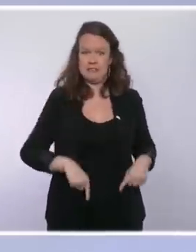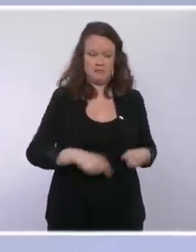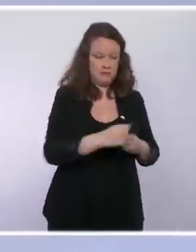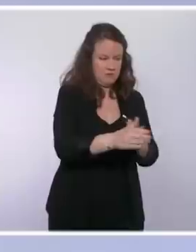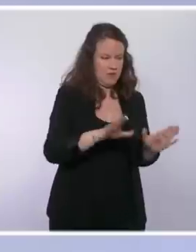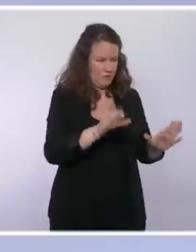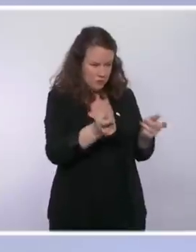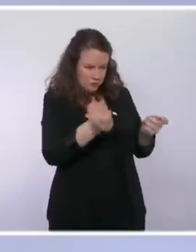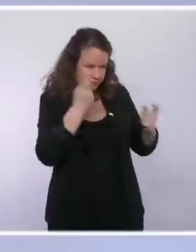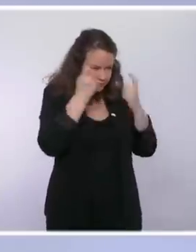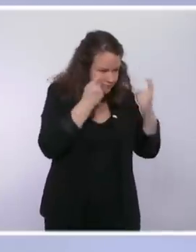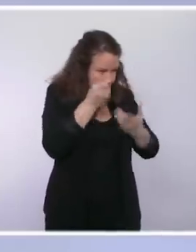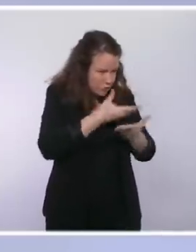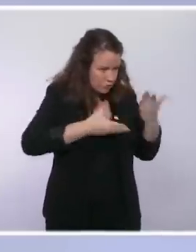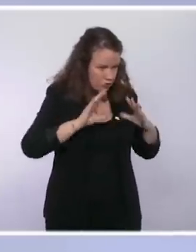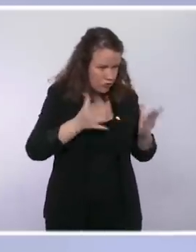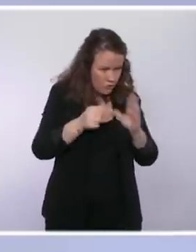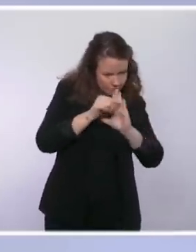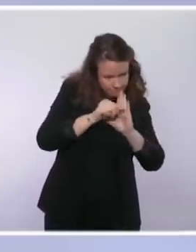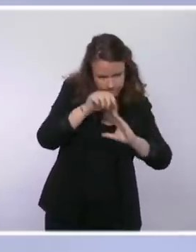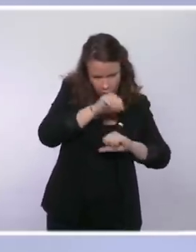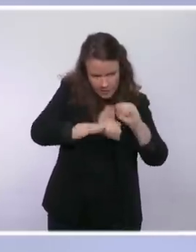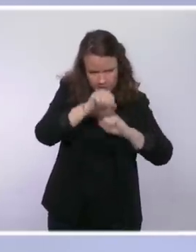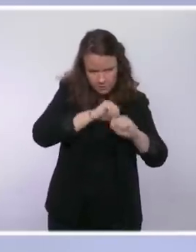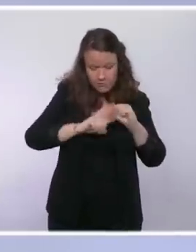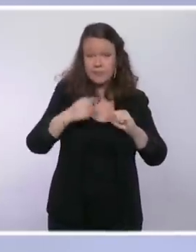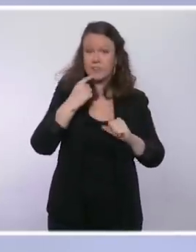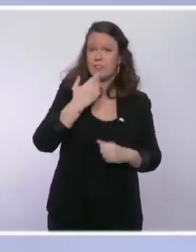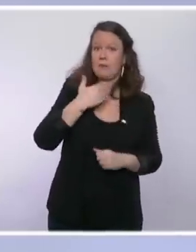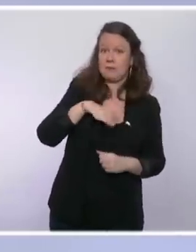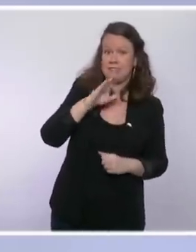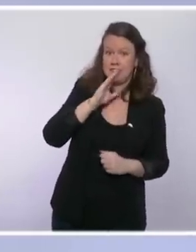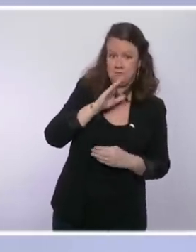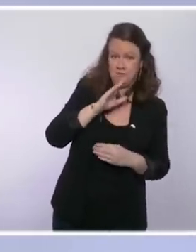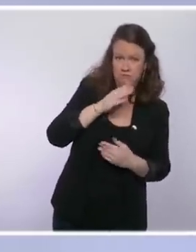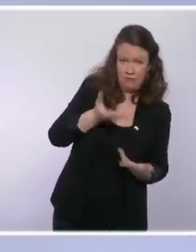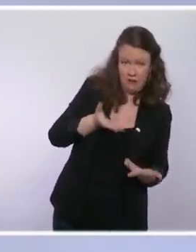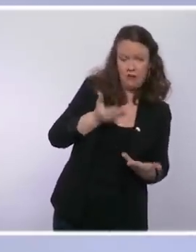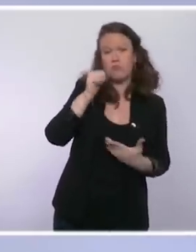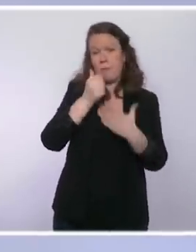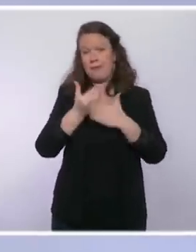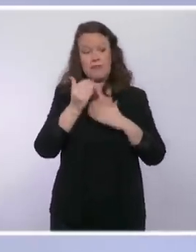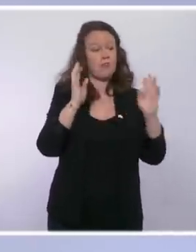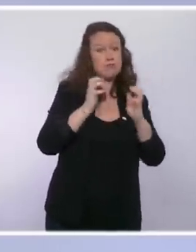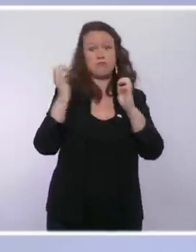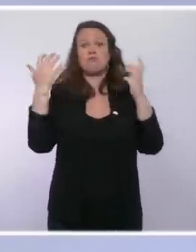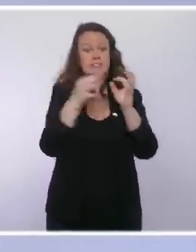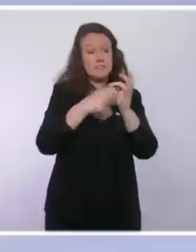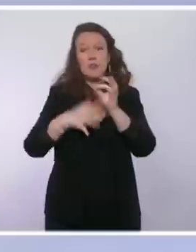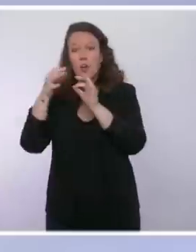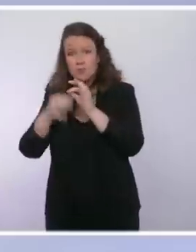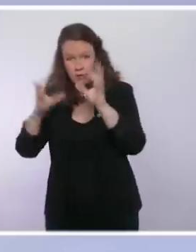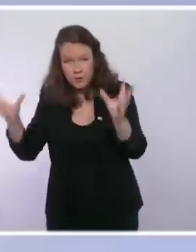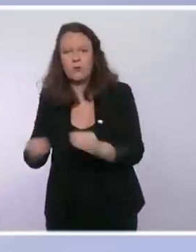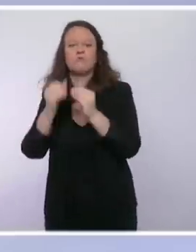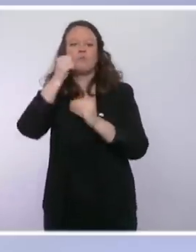mesures que nous serons amenés à prendre. A l'issue de cette concertation, le ministre des Solidarités et de la Santé tiendra demain à la mi-journée